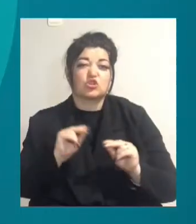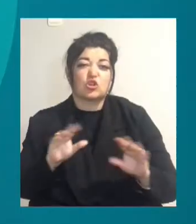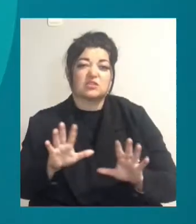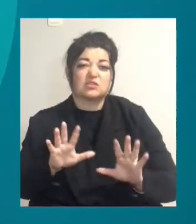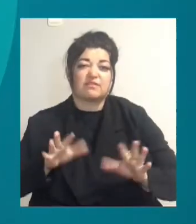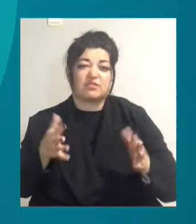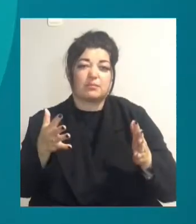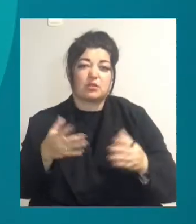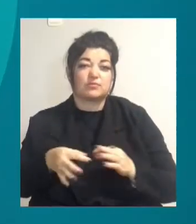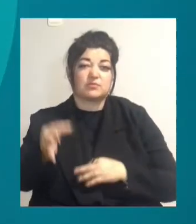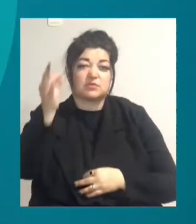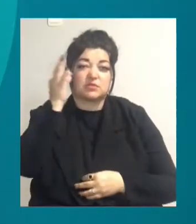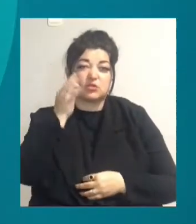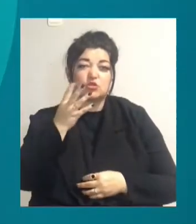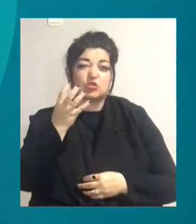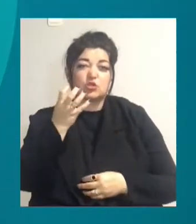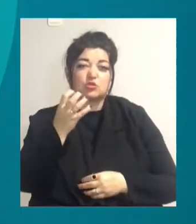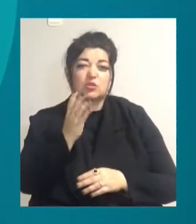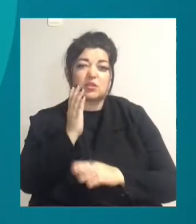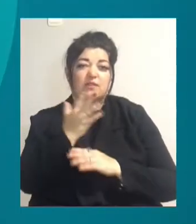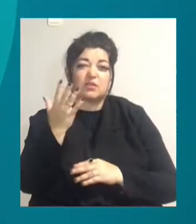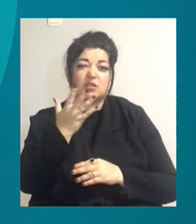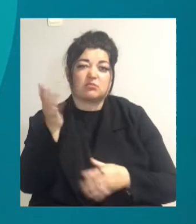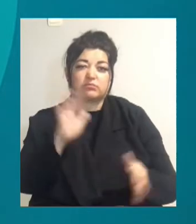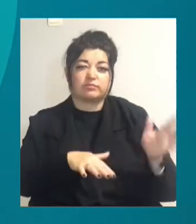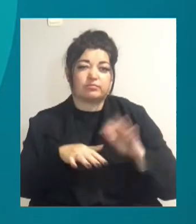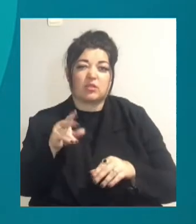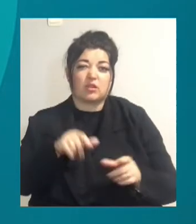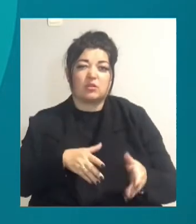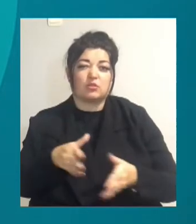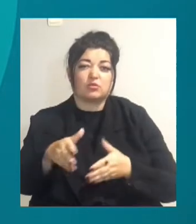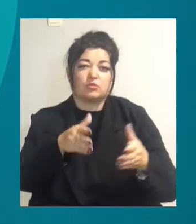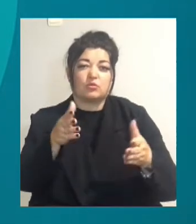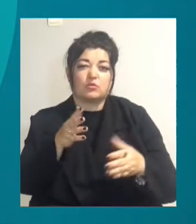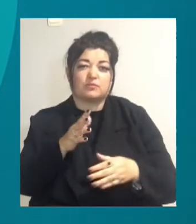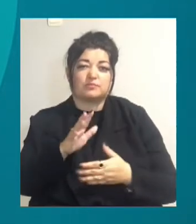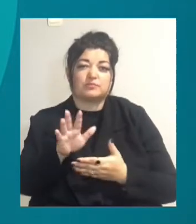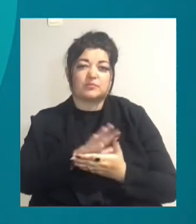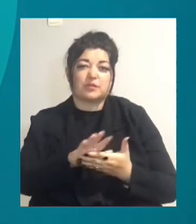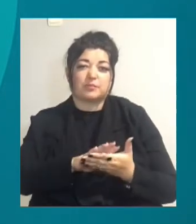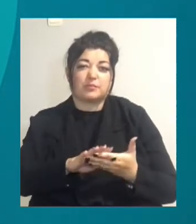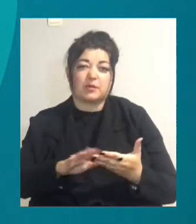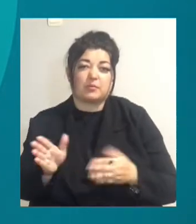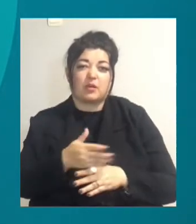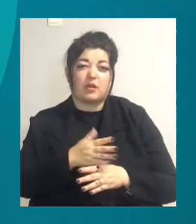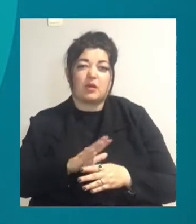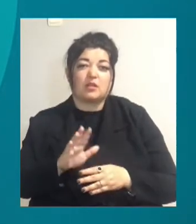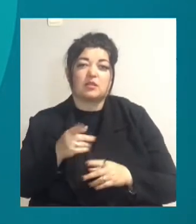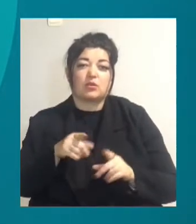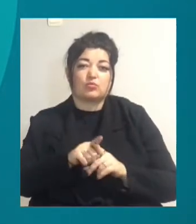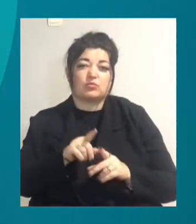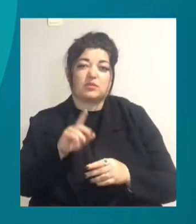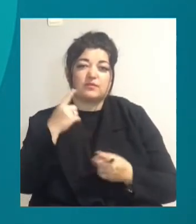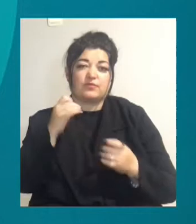Зазначимо, що з 400 дерев, які лежали повалені на дорогах та у дворах Одеси, не прибрали 40. Таку інформацію станом на 17-ту годину